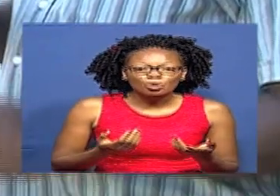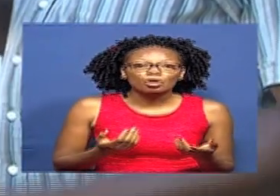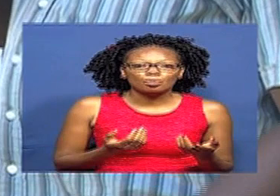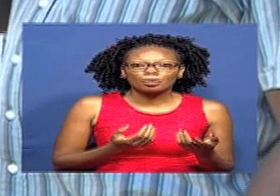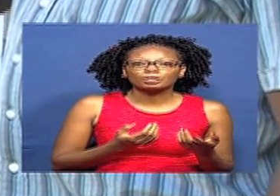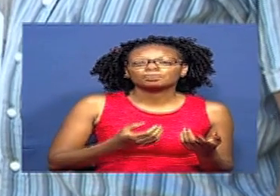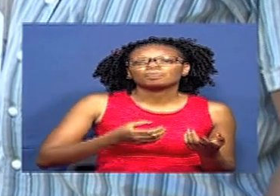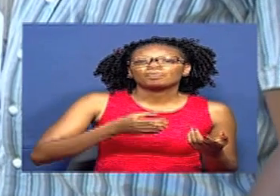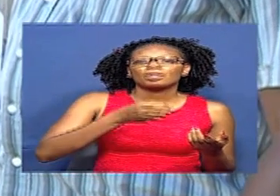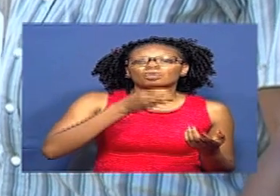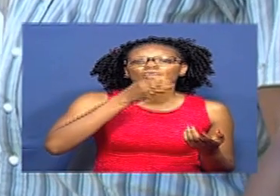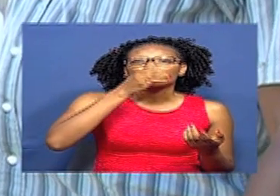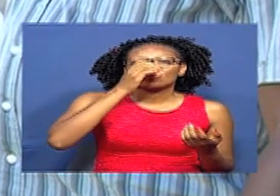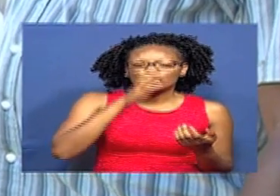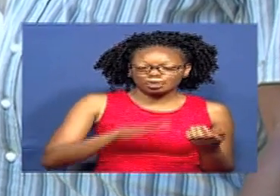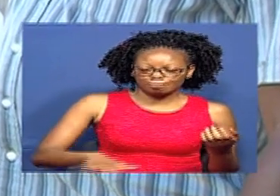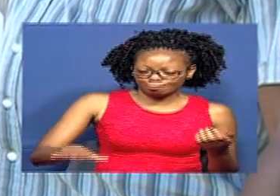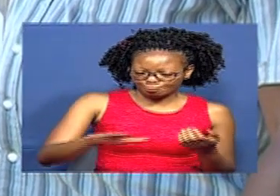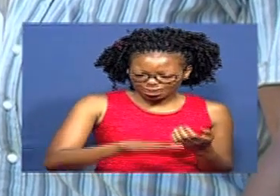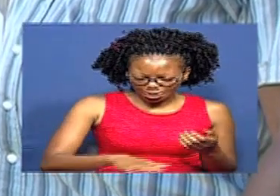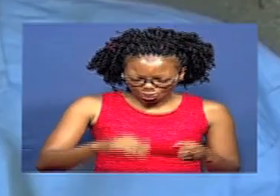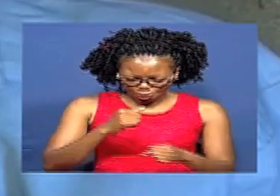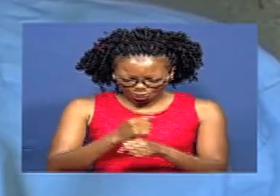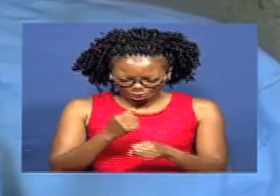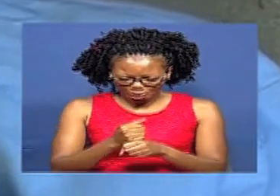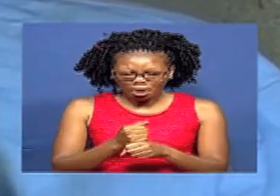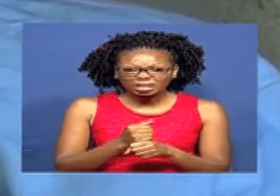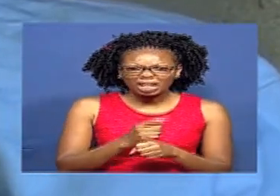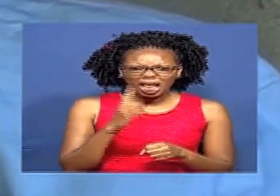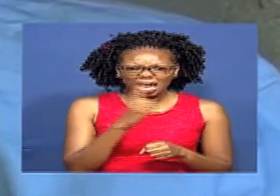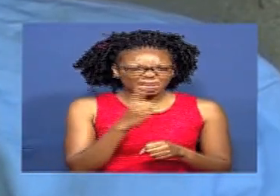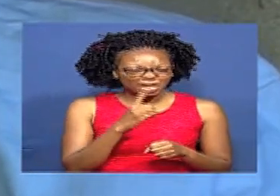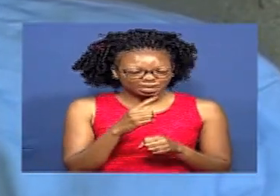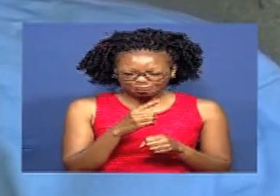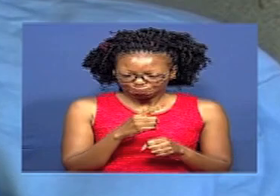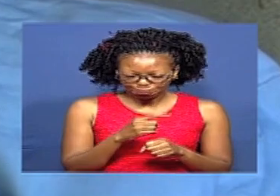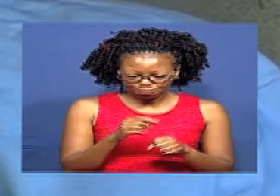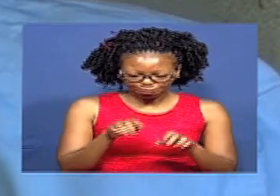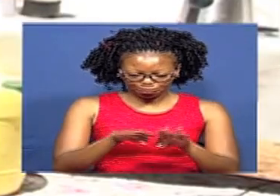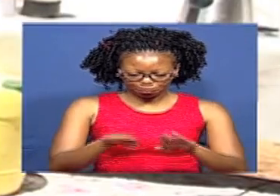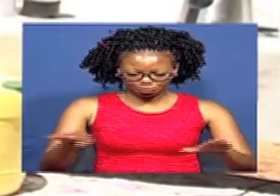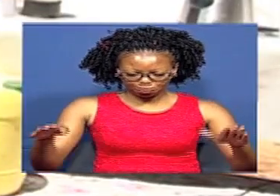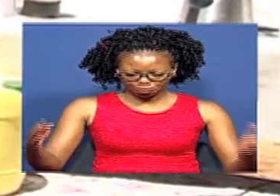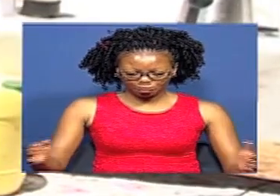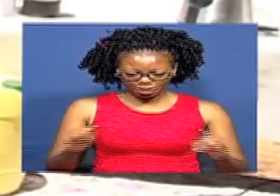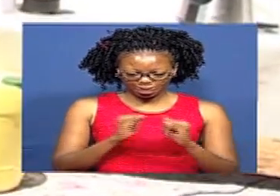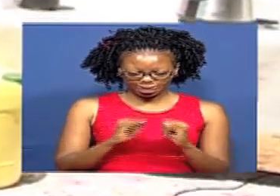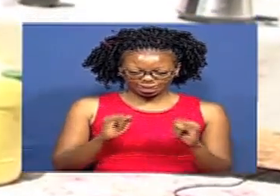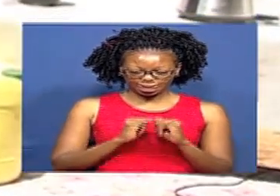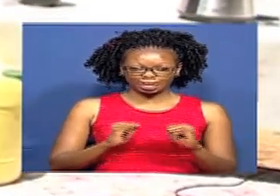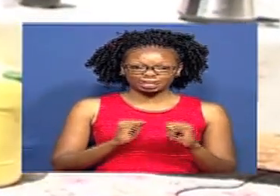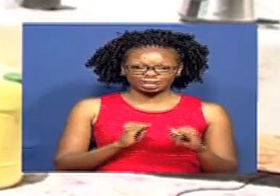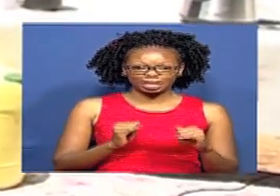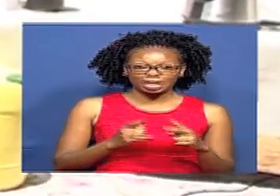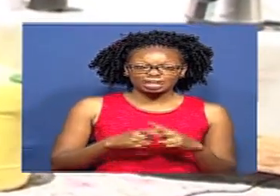tutengenezee malipasafi Tuakikishe mali ambayo tunatawa kutengenezia hii chakula ni pazuri kabisa Na